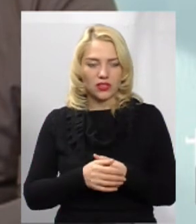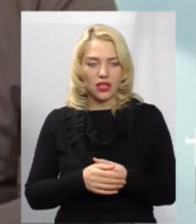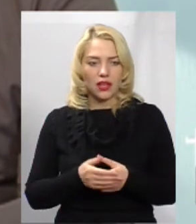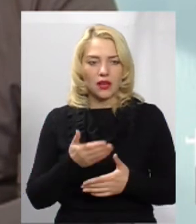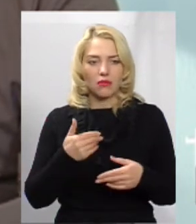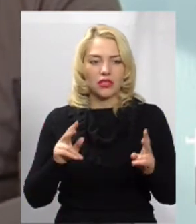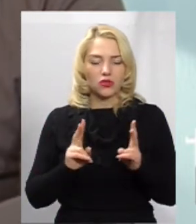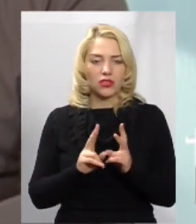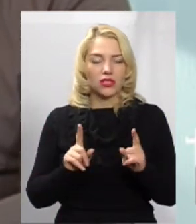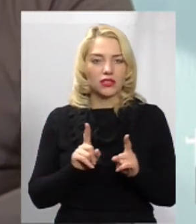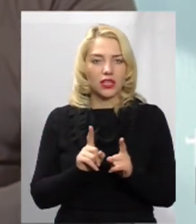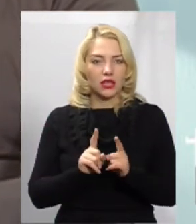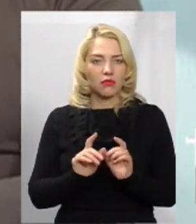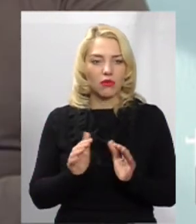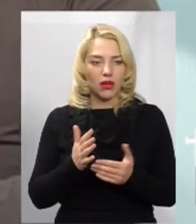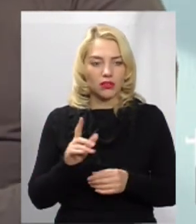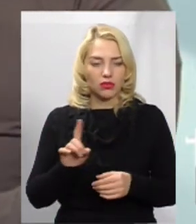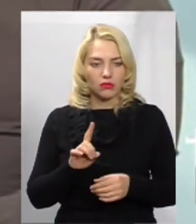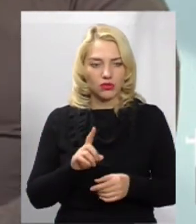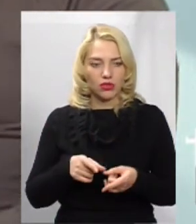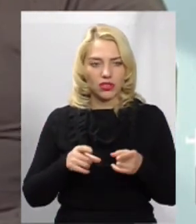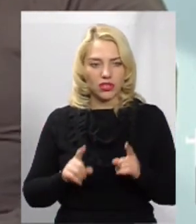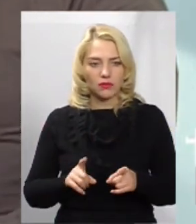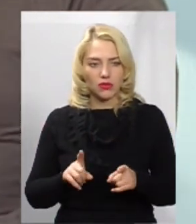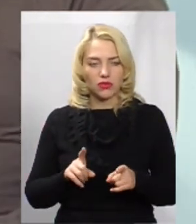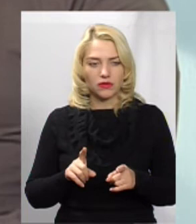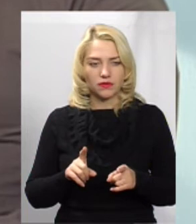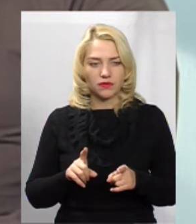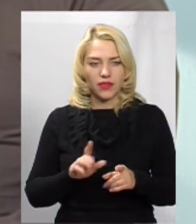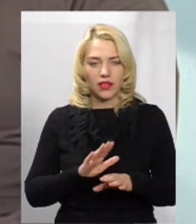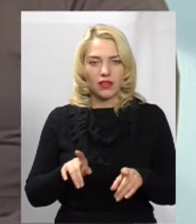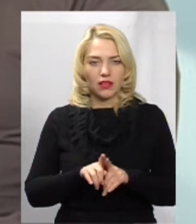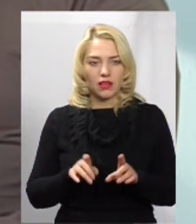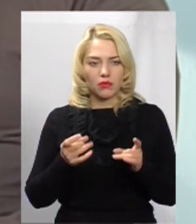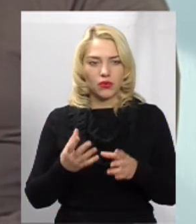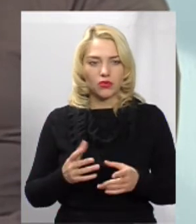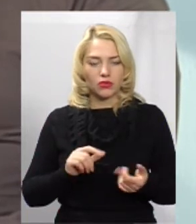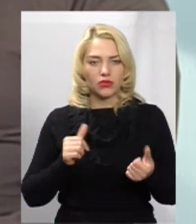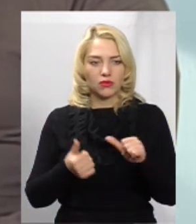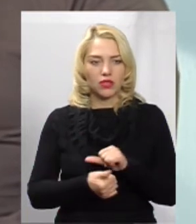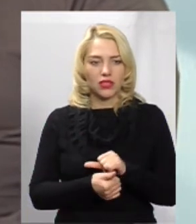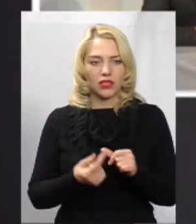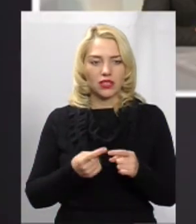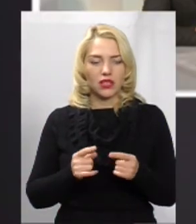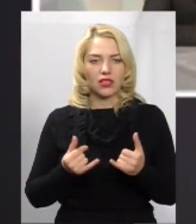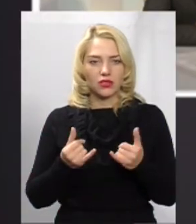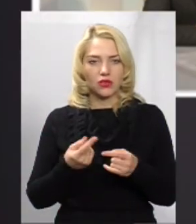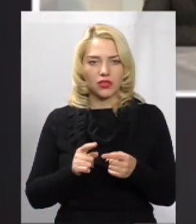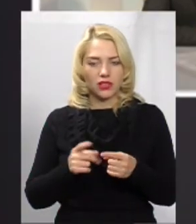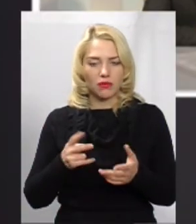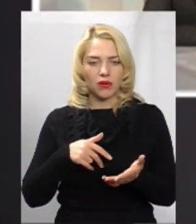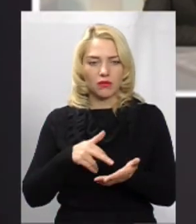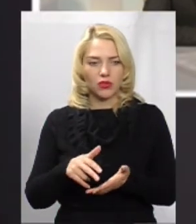стикнулися з таким моментом, що це насправді не так просто, як здається змінити. Для цього потрібно пройти